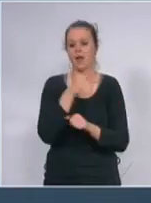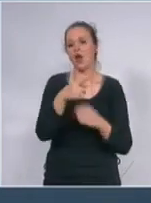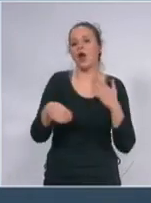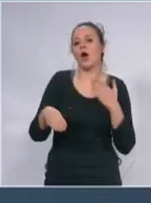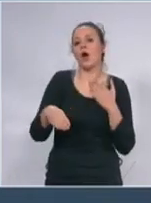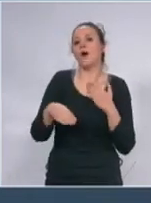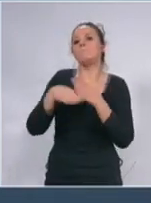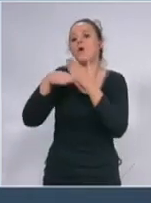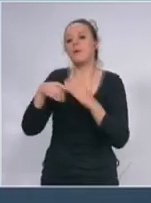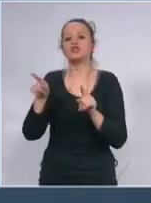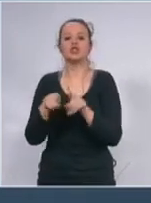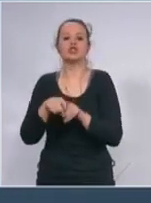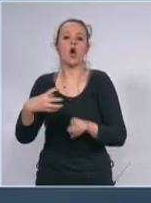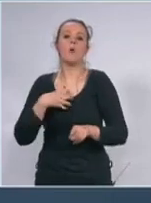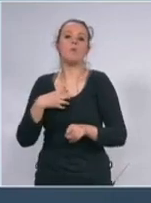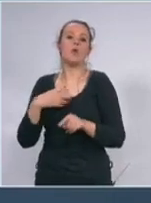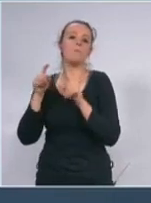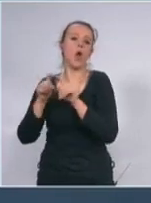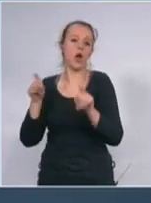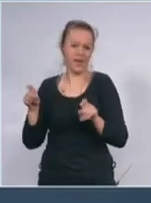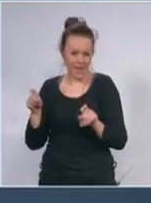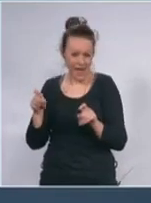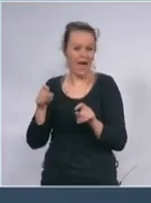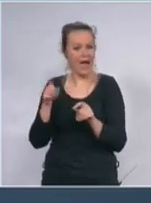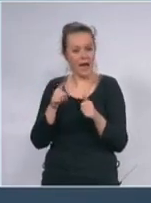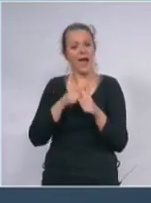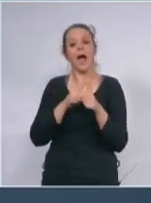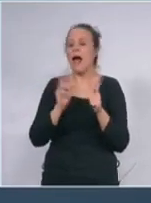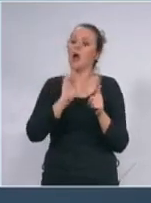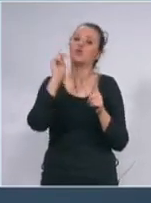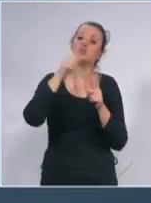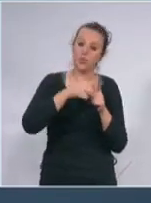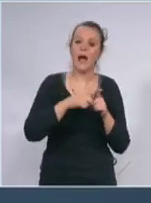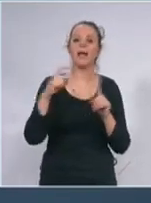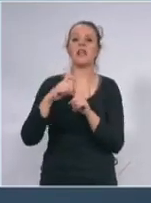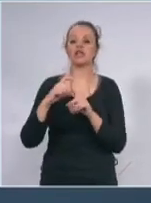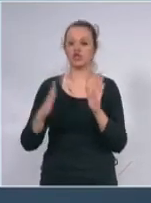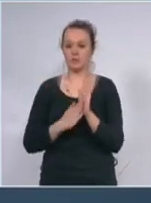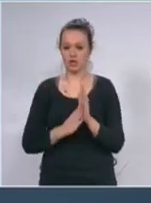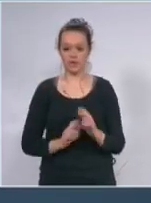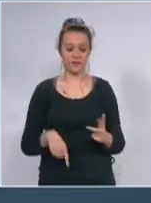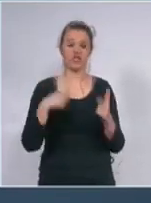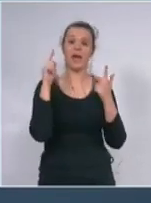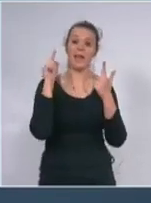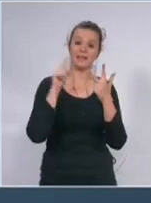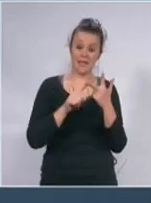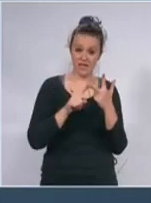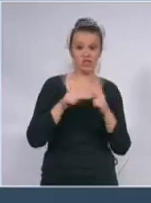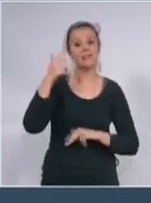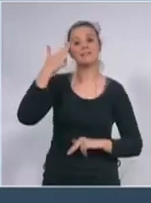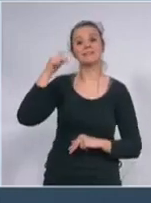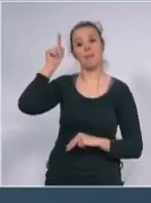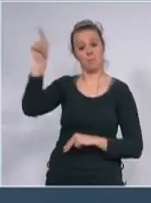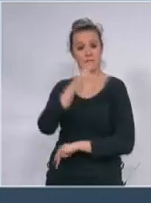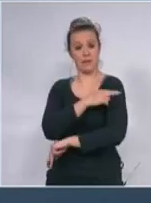pulmologija ali to nije kao posebna kao druga je Dragiša Mišović kao treća je zemovska